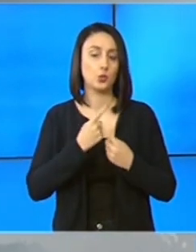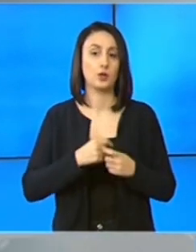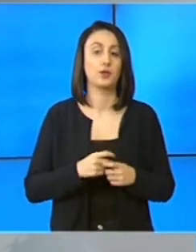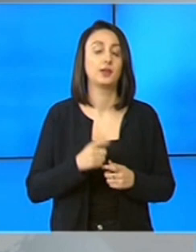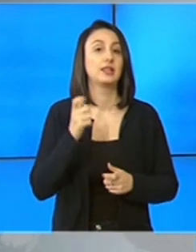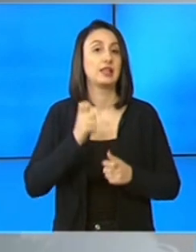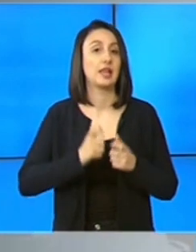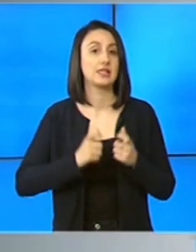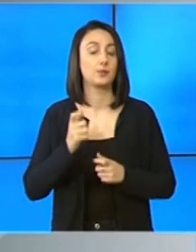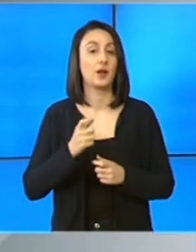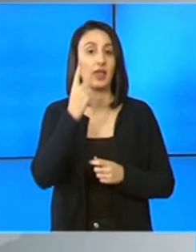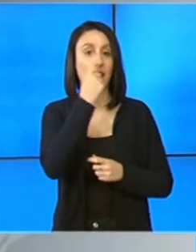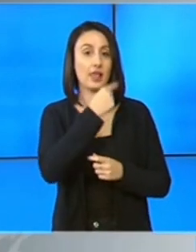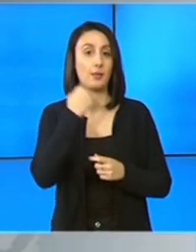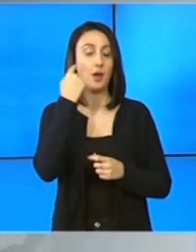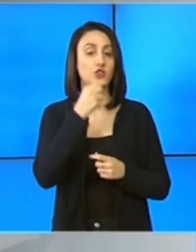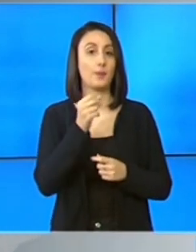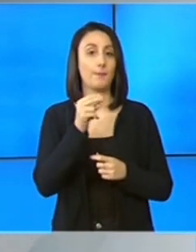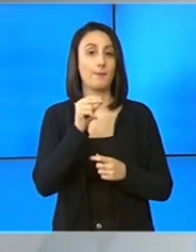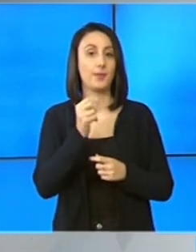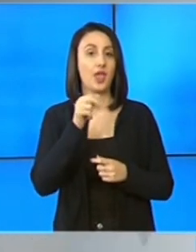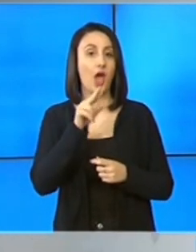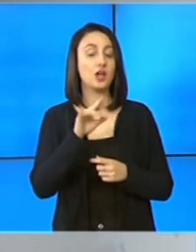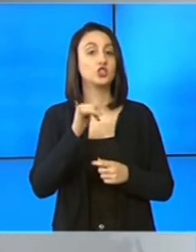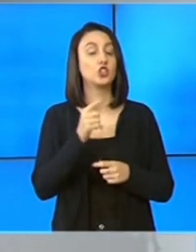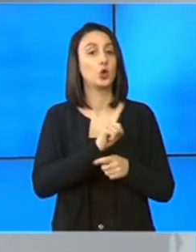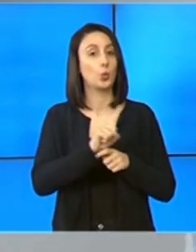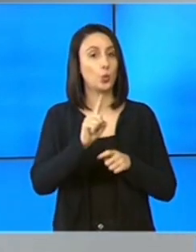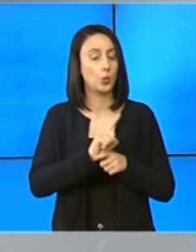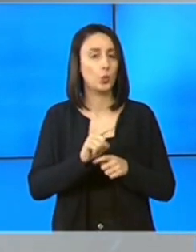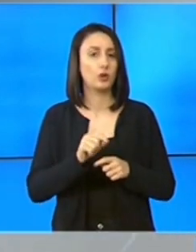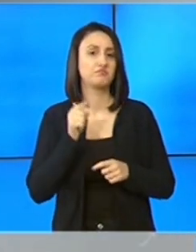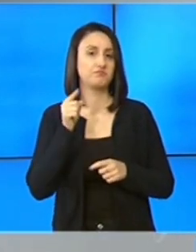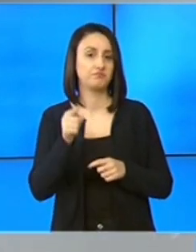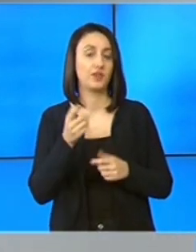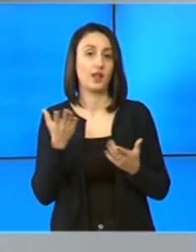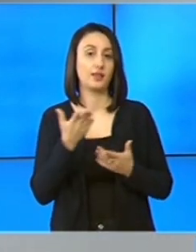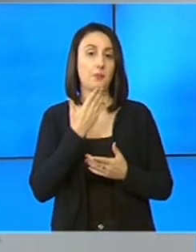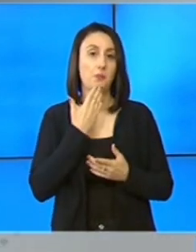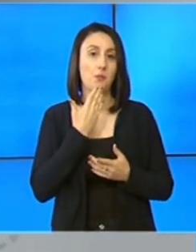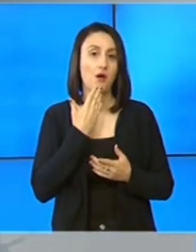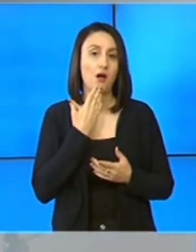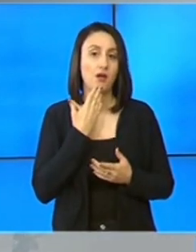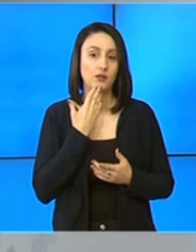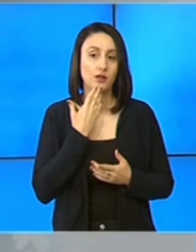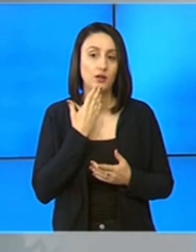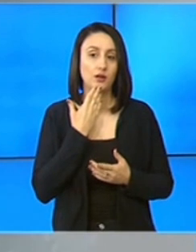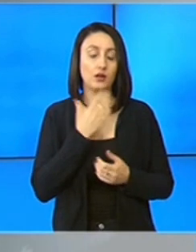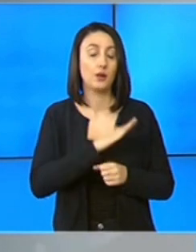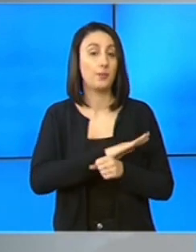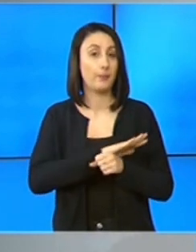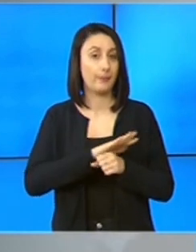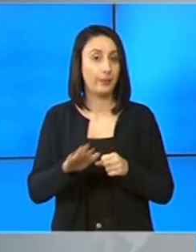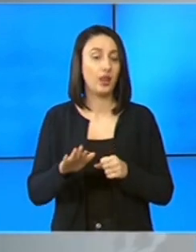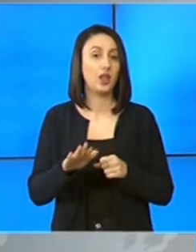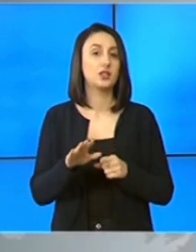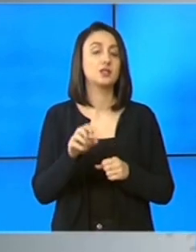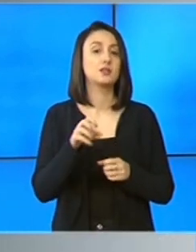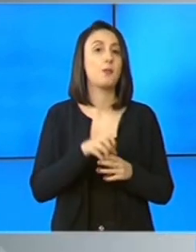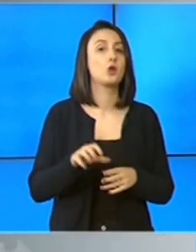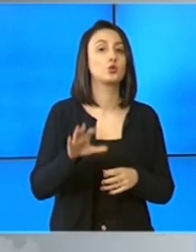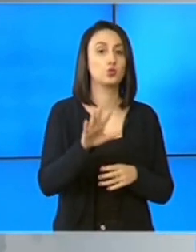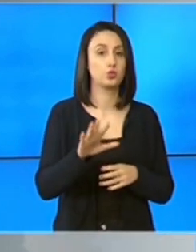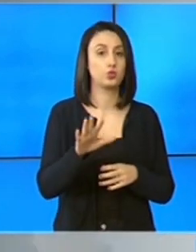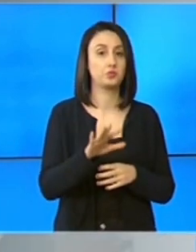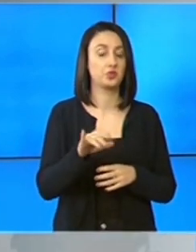despre imagine, PR și lucruri de genul ăsta care, din păcate, umplu foarte mult spațiu public